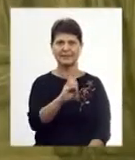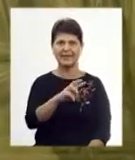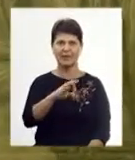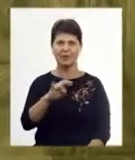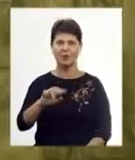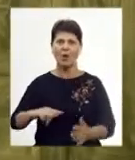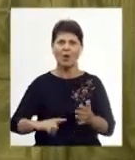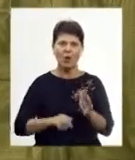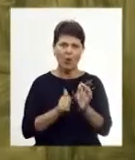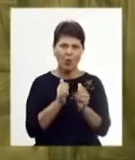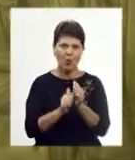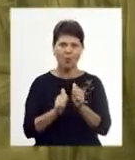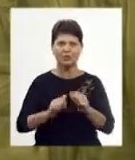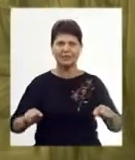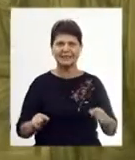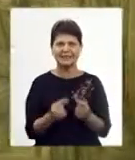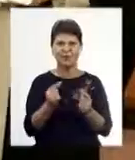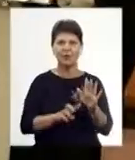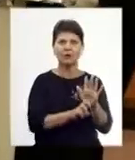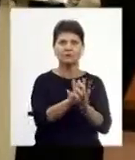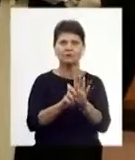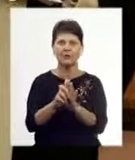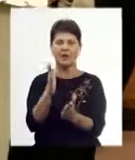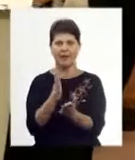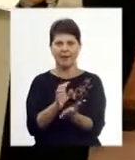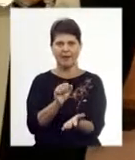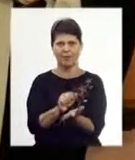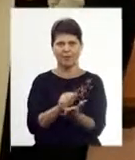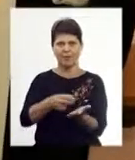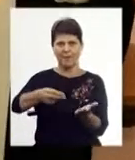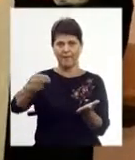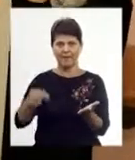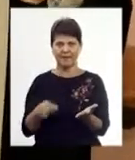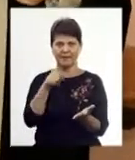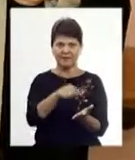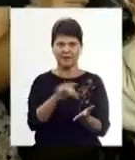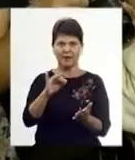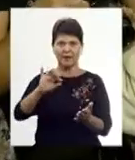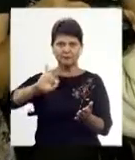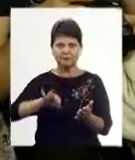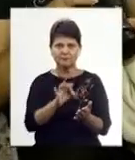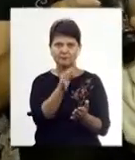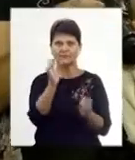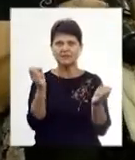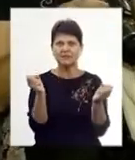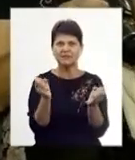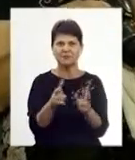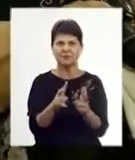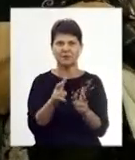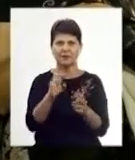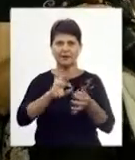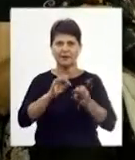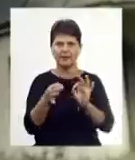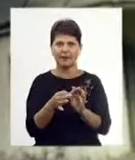створювався для окремо взятої парафії, а відтак є своєрідним документом, Підписи на них іконографічні і розкривають чимало історичних